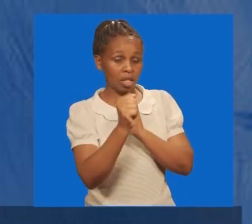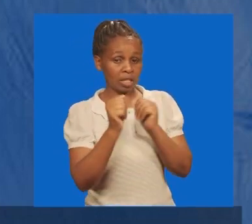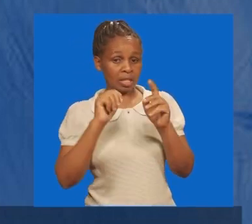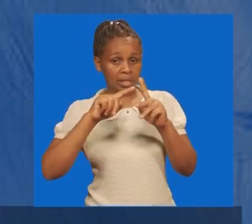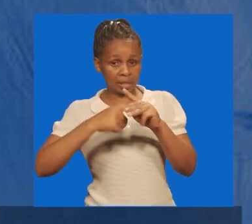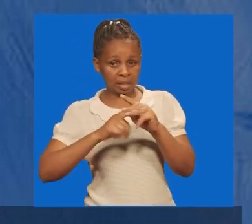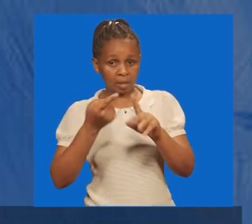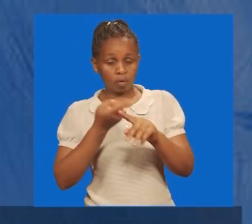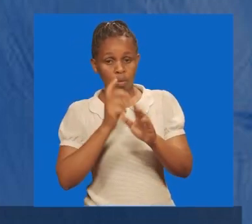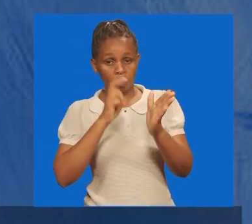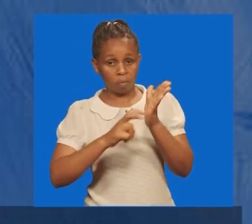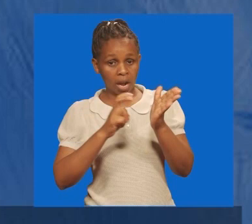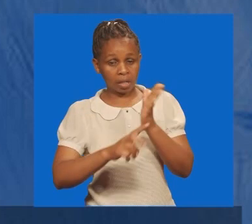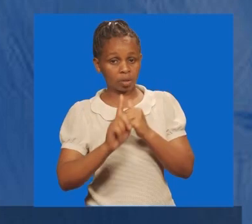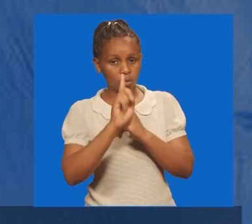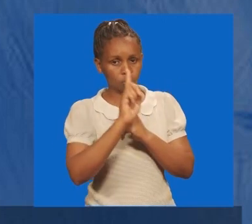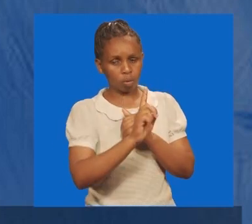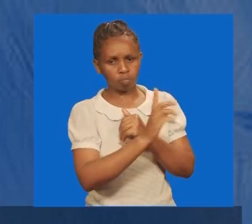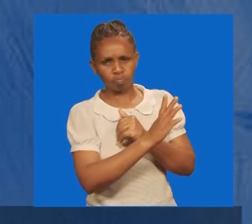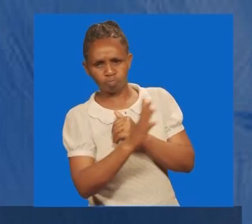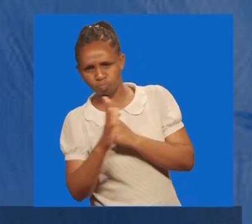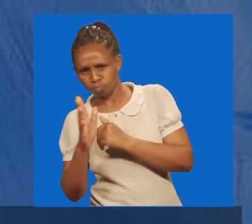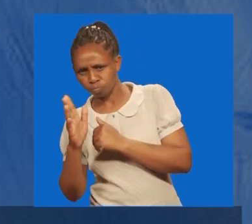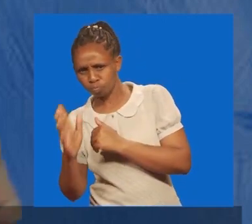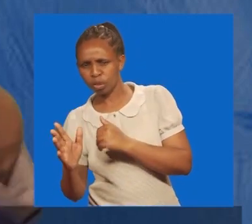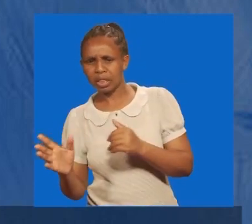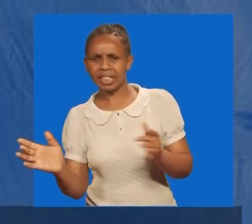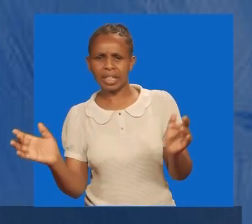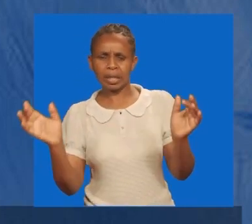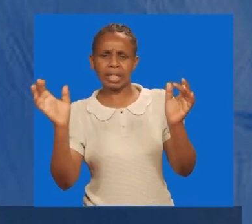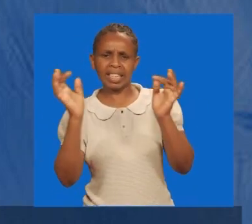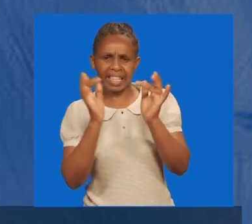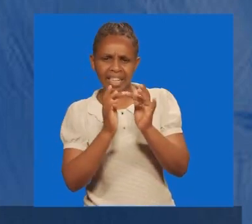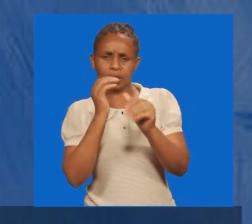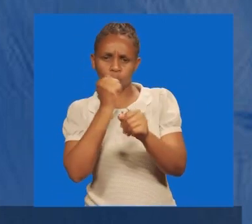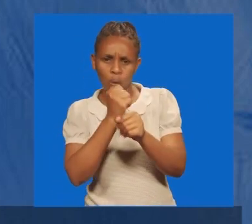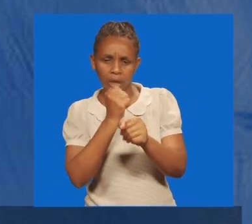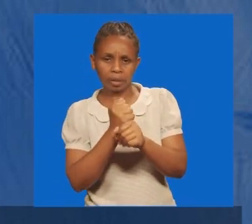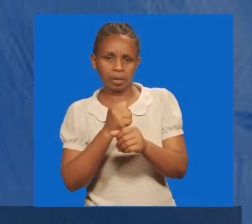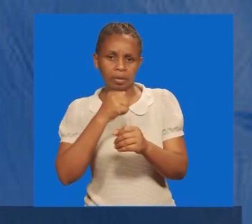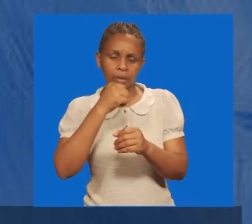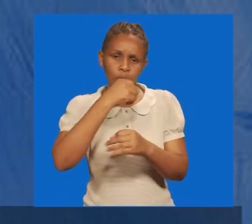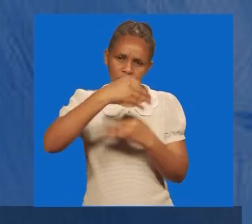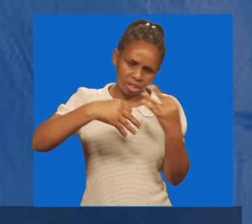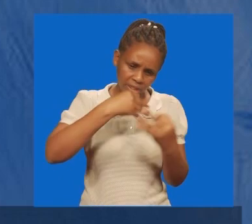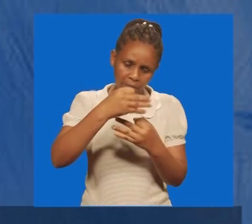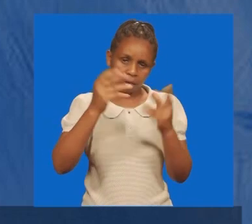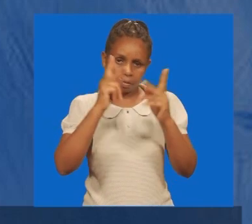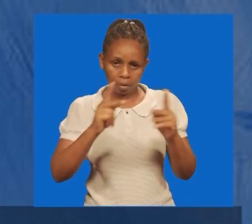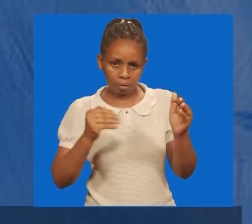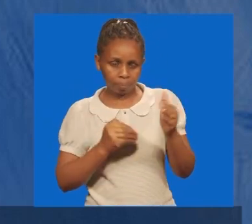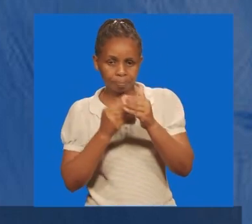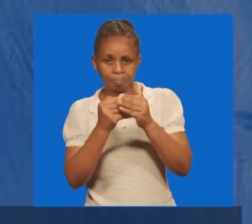ukianzia msari wa kwanza, unanenea netu wakin, ushirika, wakaribu sana. Na